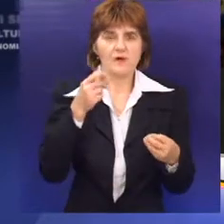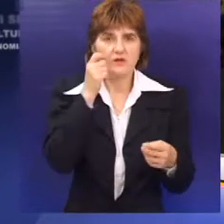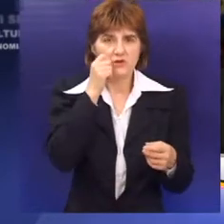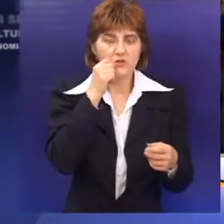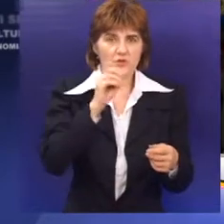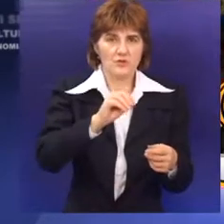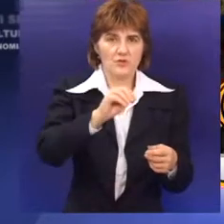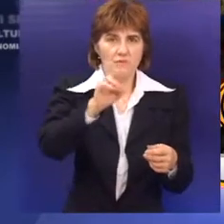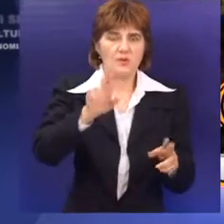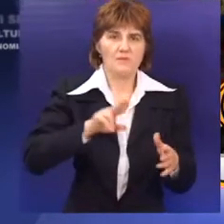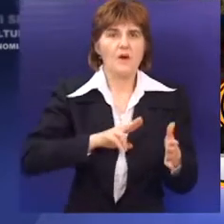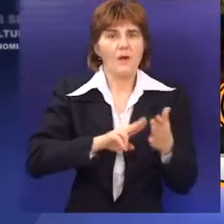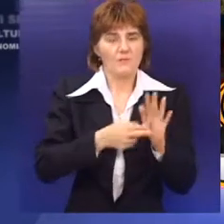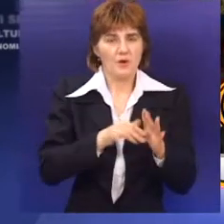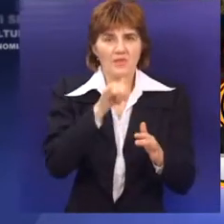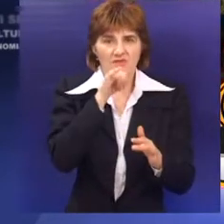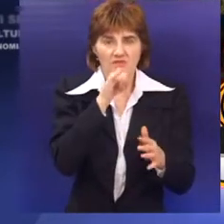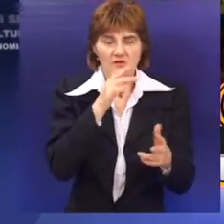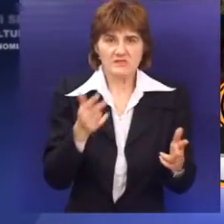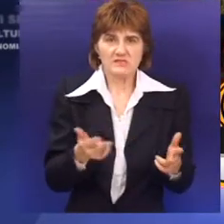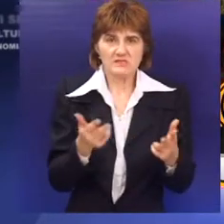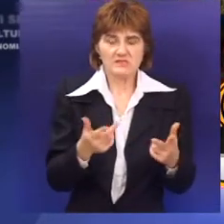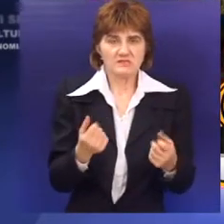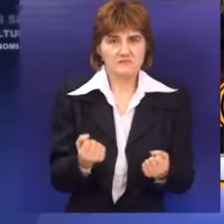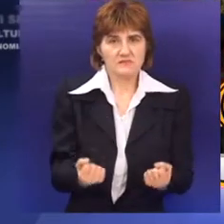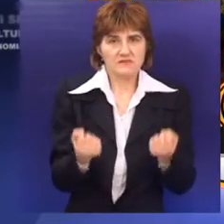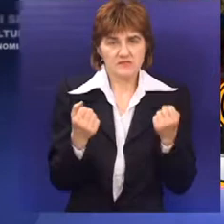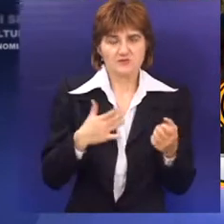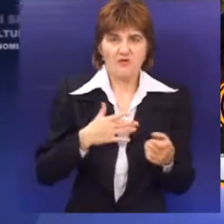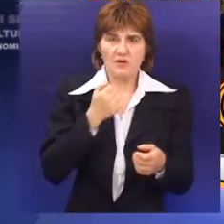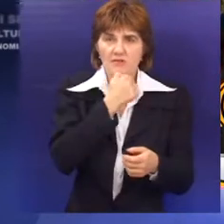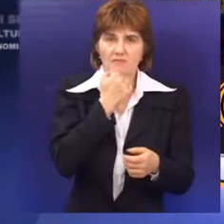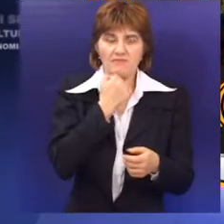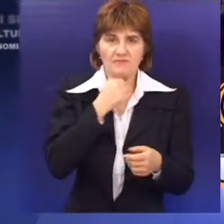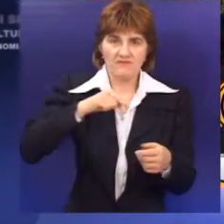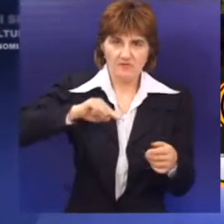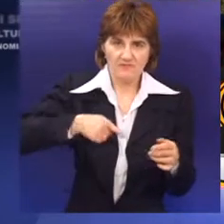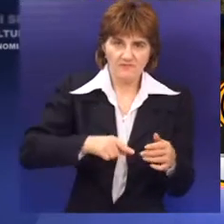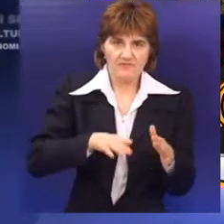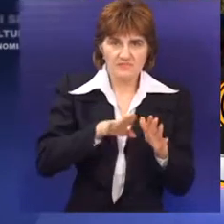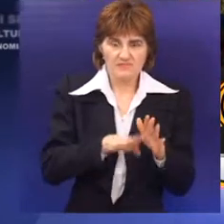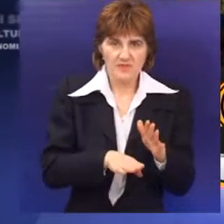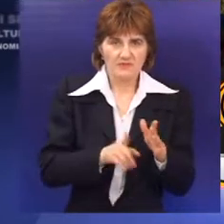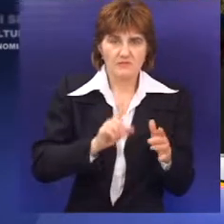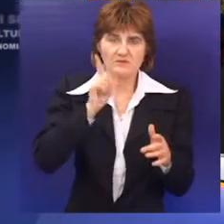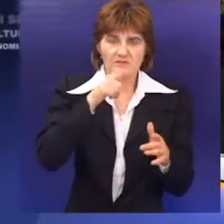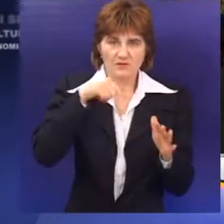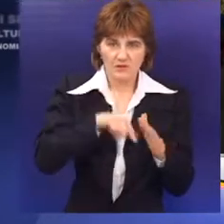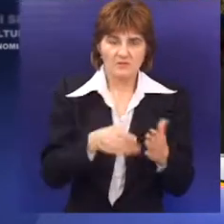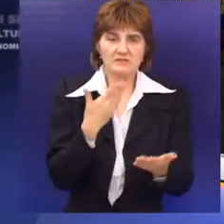deo stanovnika mesne zajednice Peščara ima problema sa vodosnabdevanjem, jer se snabdevaju svojih privatnih plitkih bunara,